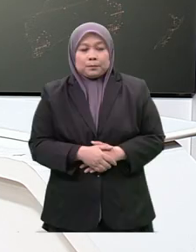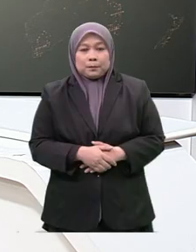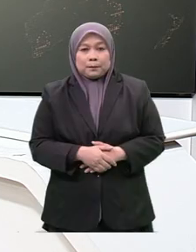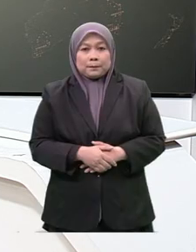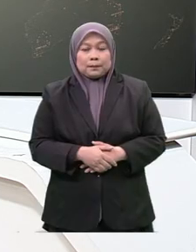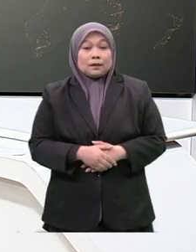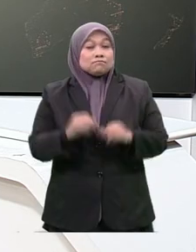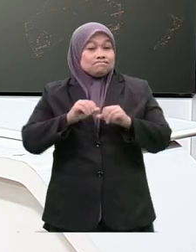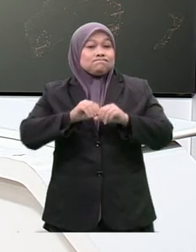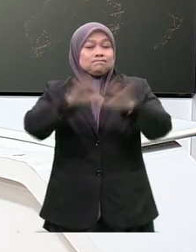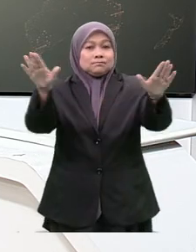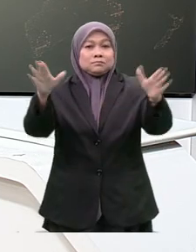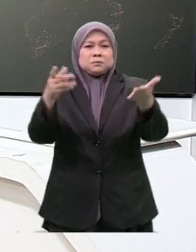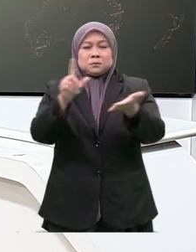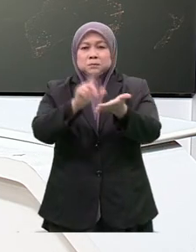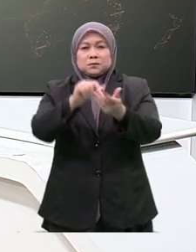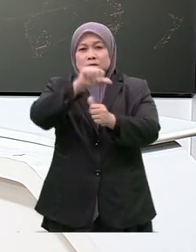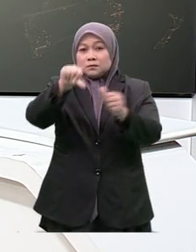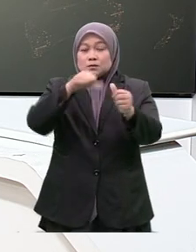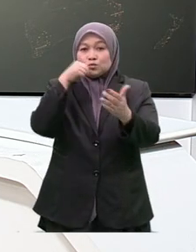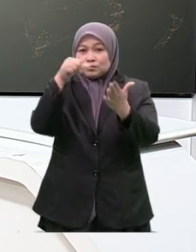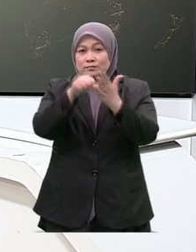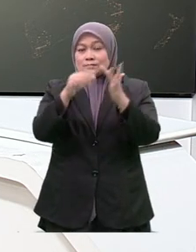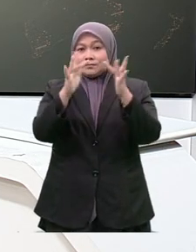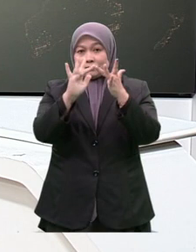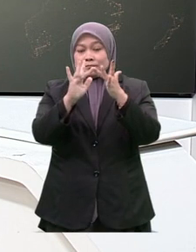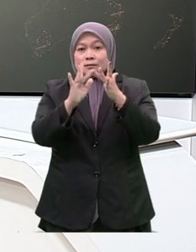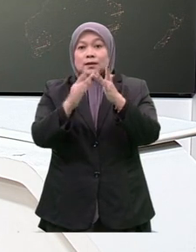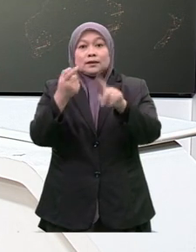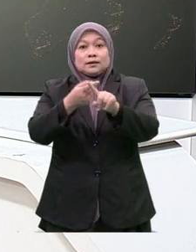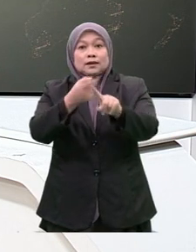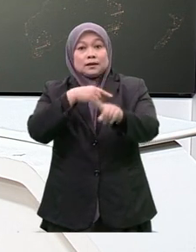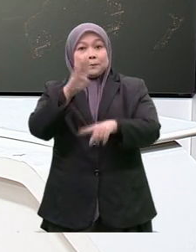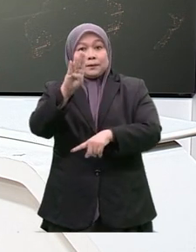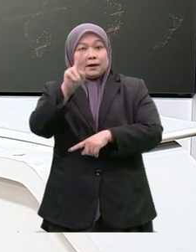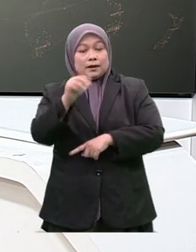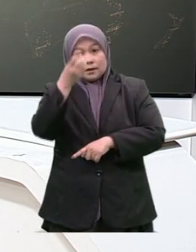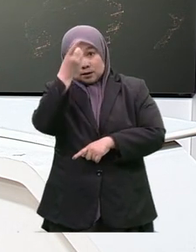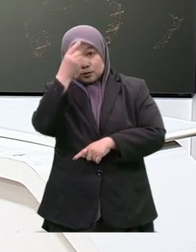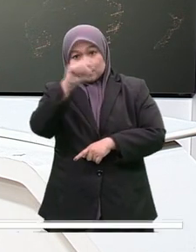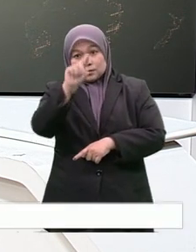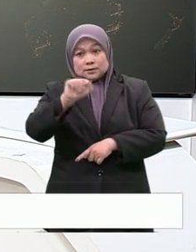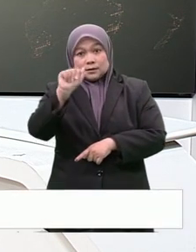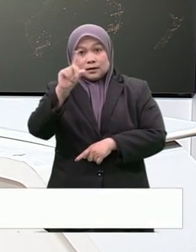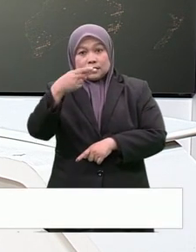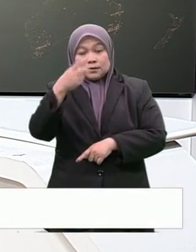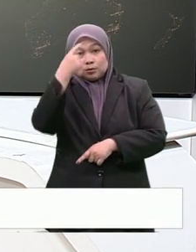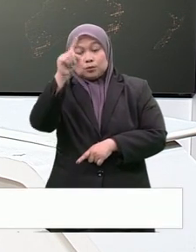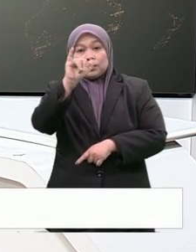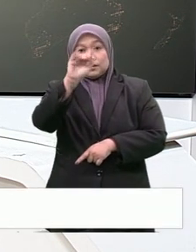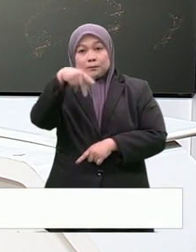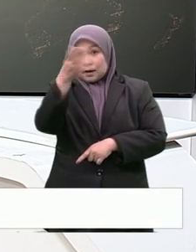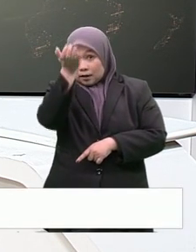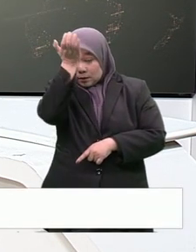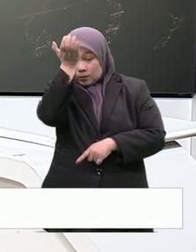Tular di media sosial pada Rabu, surat yang didakwa dari pengurusi Barisan Nasional BN, Datuk Seri Ahmad Zaid Hamidi, kepada Yang Di-Pertuan